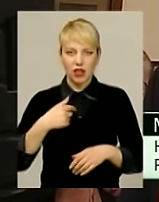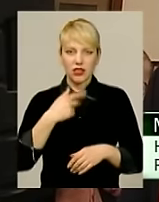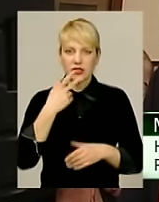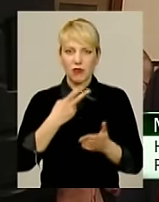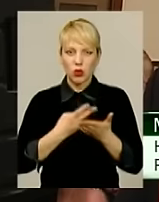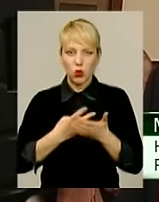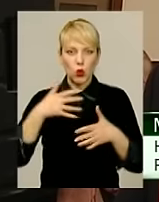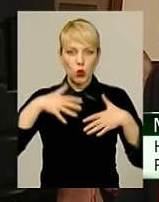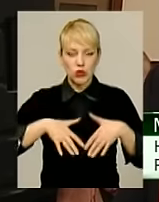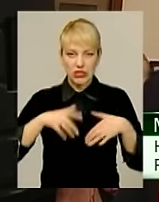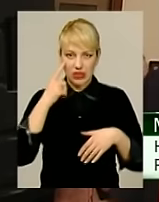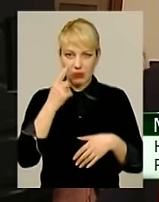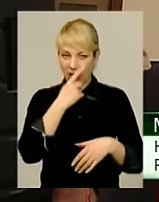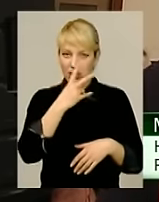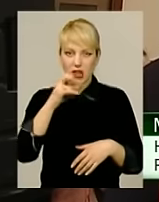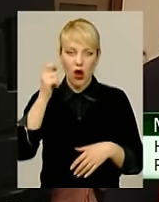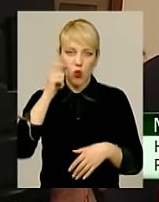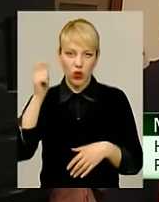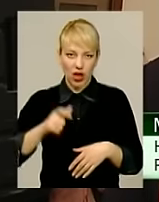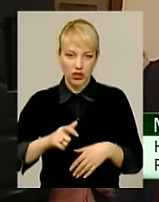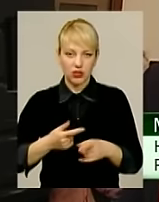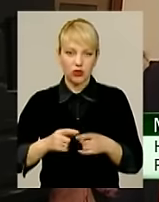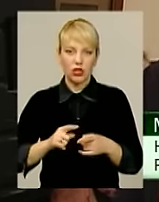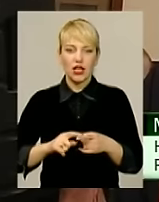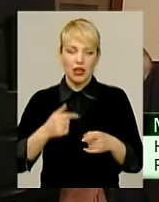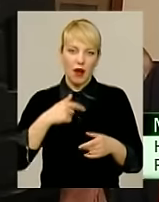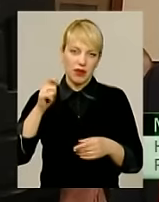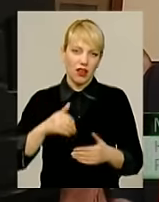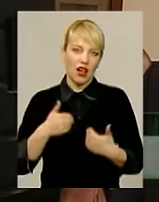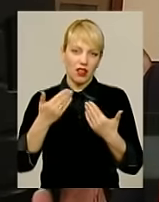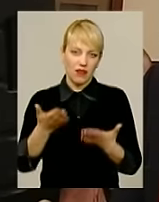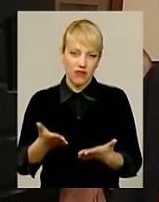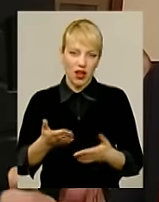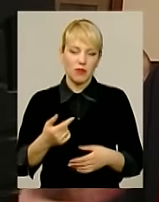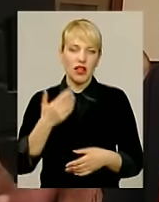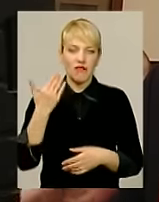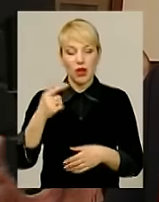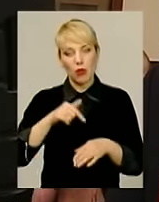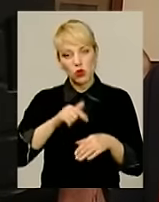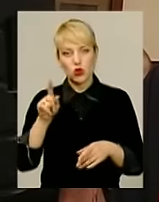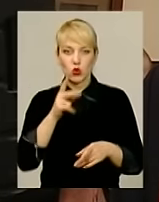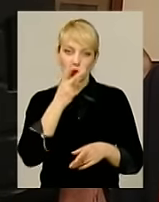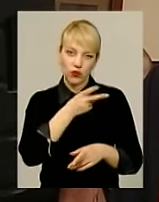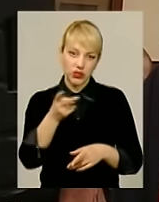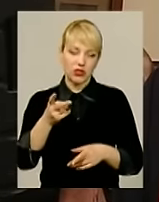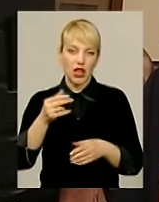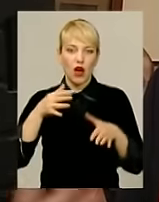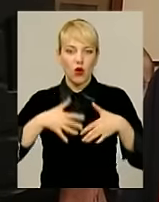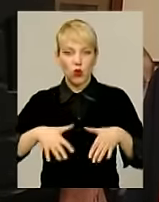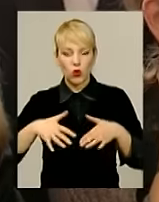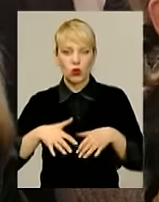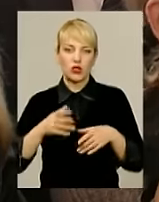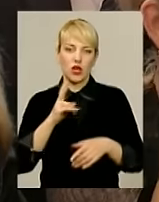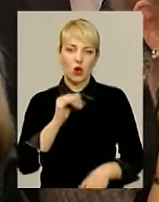щоб він почувствував Грузію там, тому я приїхав к вам. Ви там почувствуєте, що-то почувствуєте насчет Грузії, якутаїстиї.